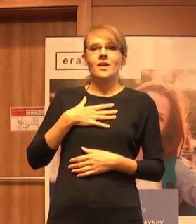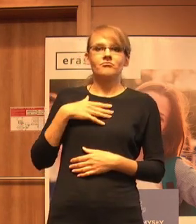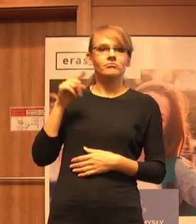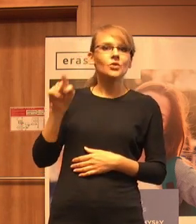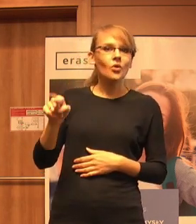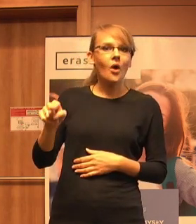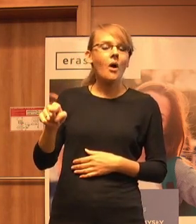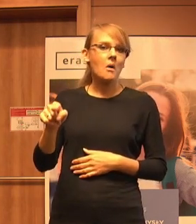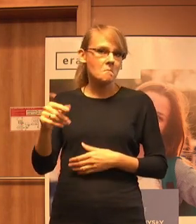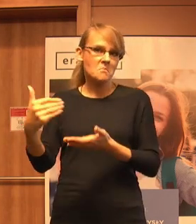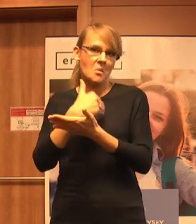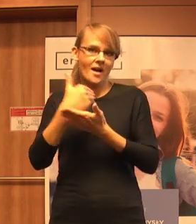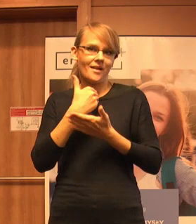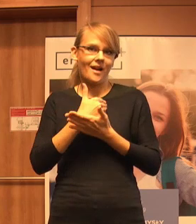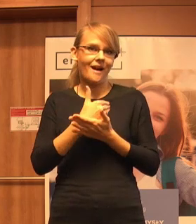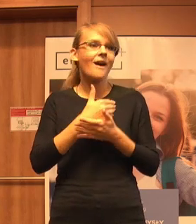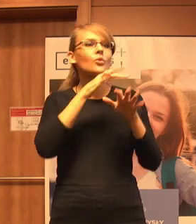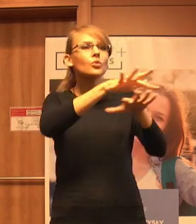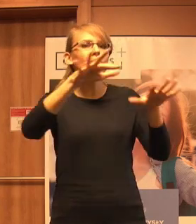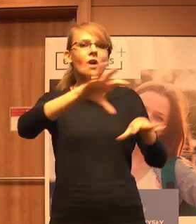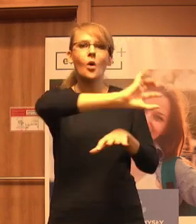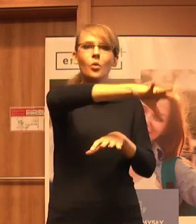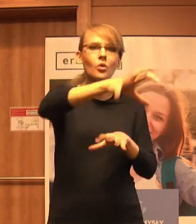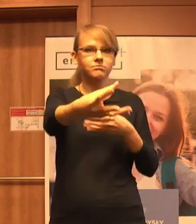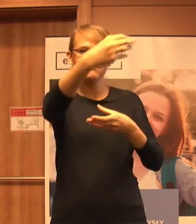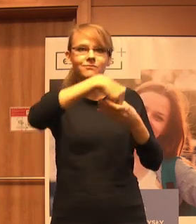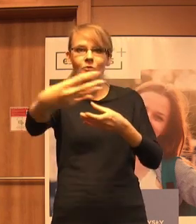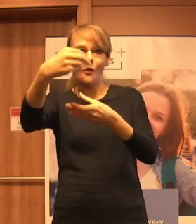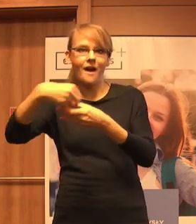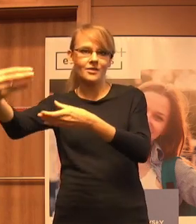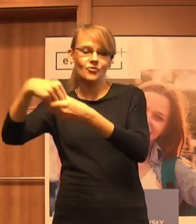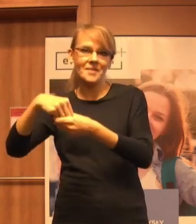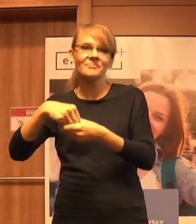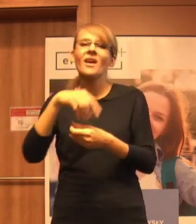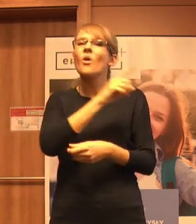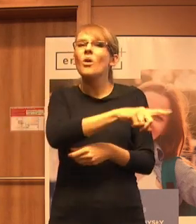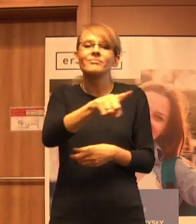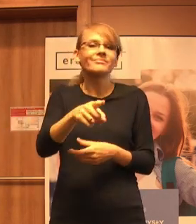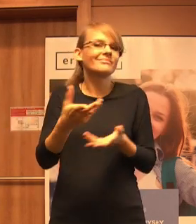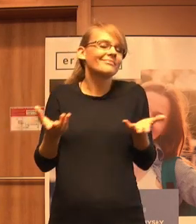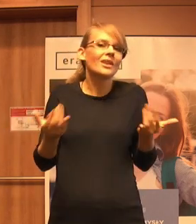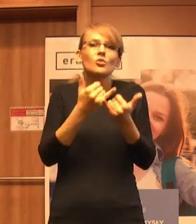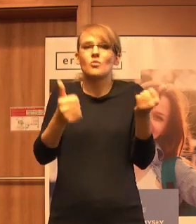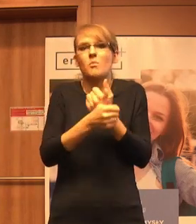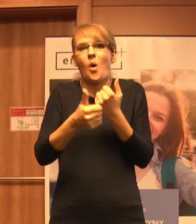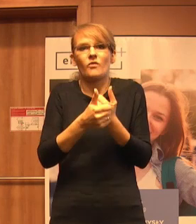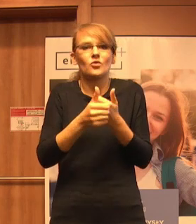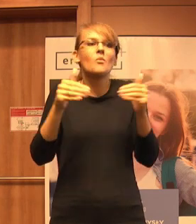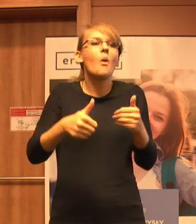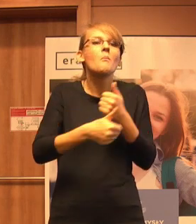które nam pomaga właśnie włączać wiele różnych grup, które z różnych powodów, no chociażby geograficznych,